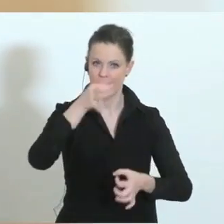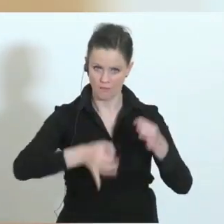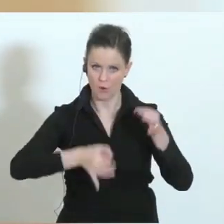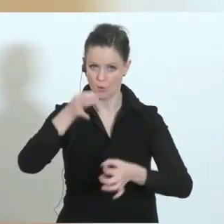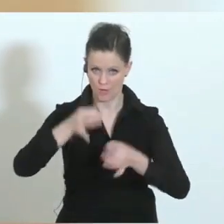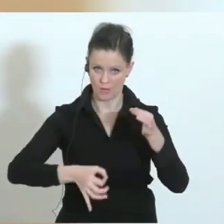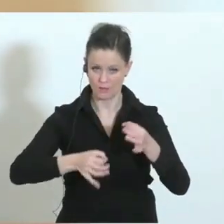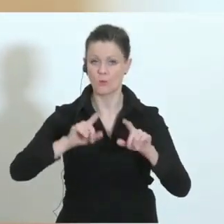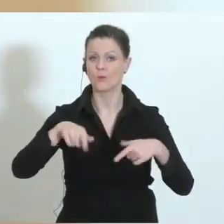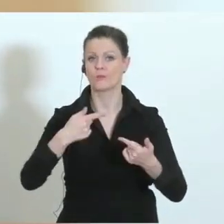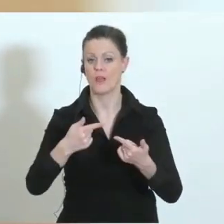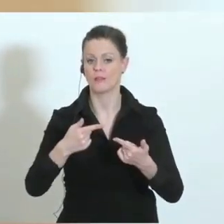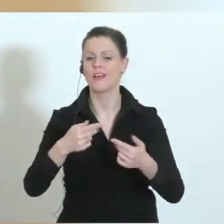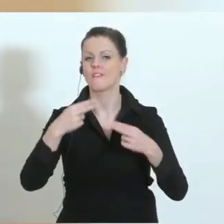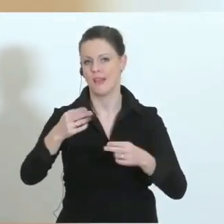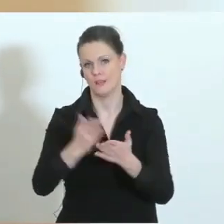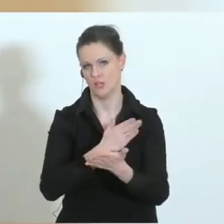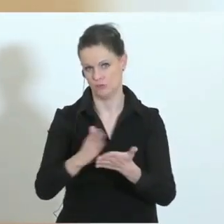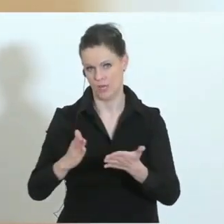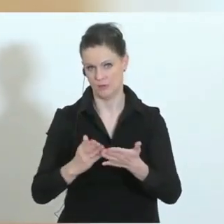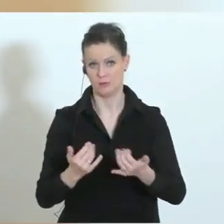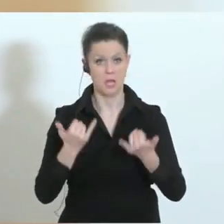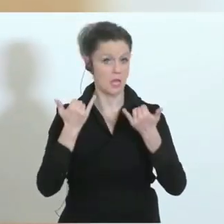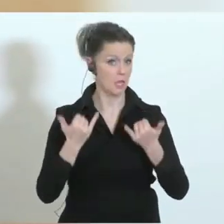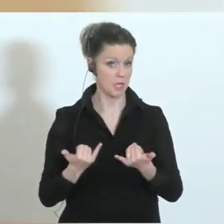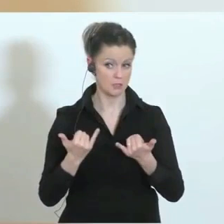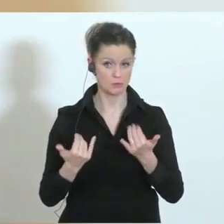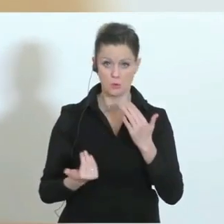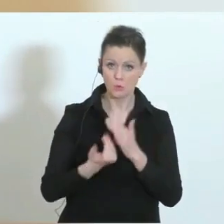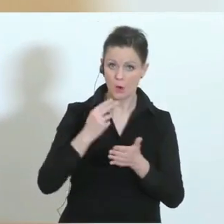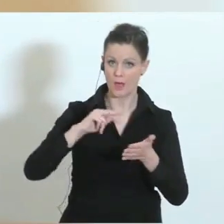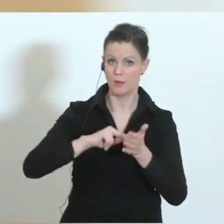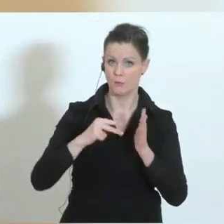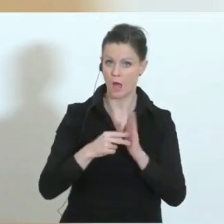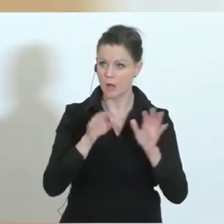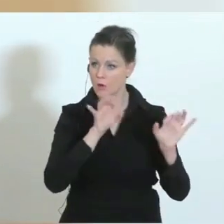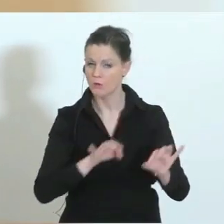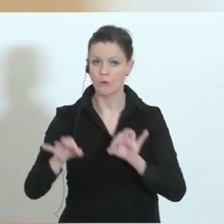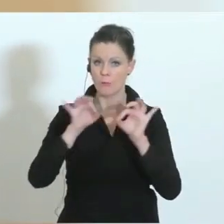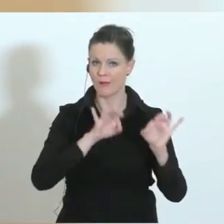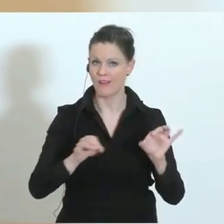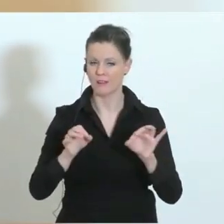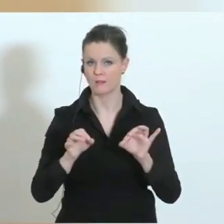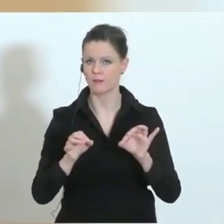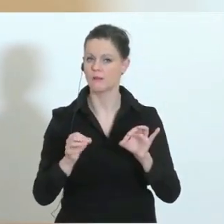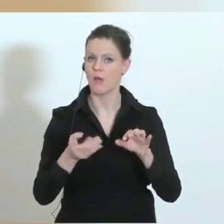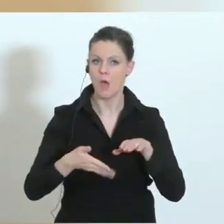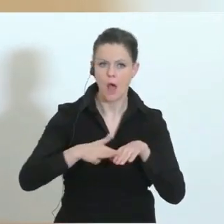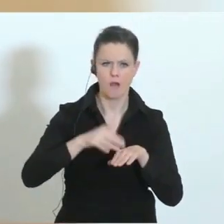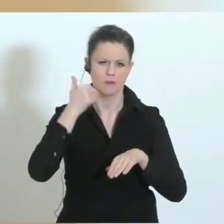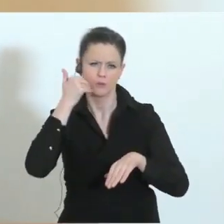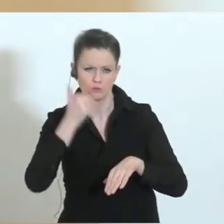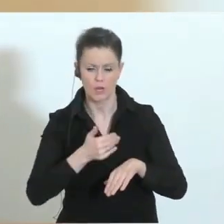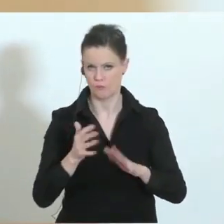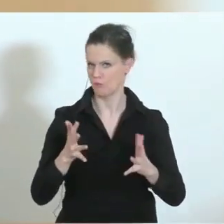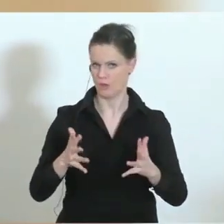Entscheidungen dazu geben. Aber wir haben derzeit keine Pläne in Vorbereitung, die in Richtung einer unmittelbaren, umfassenden